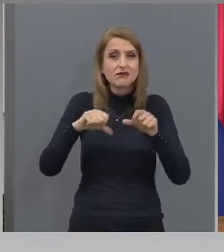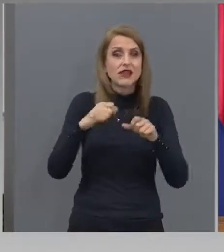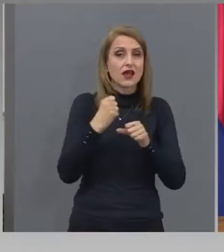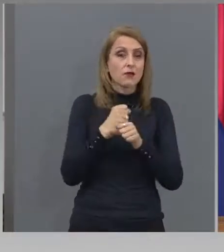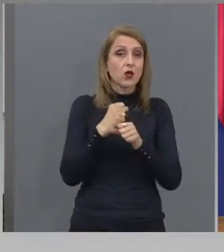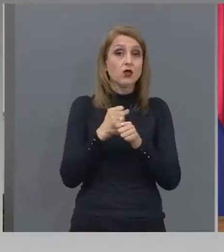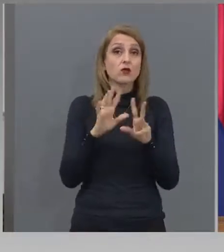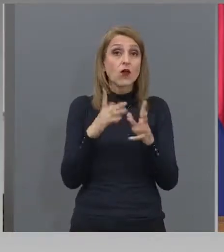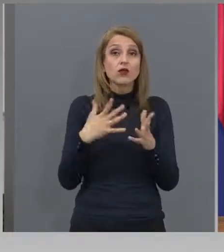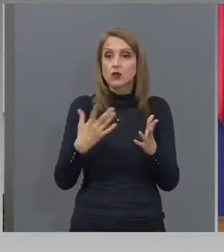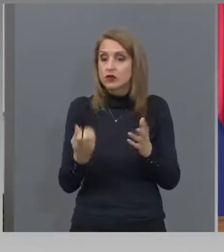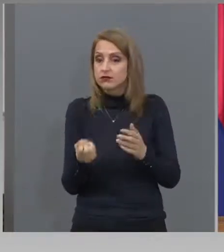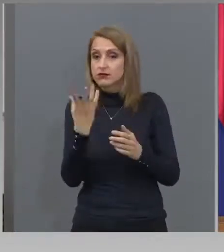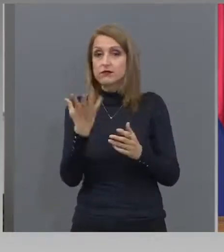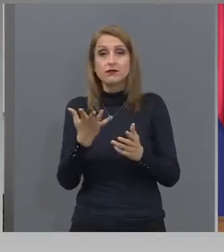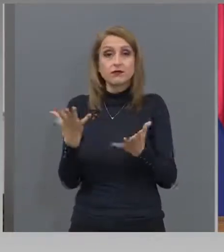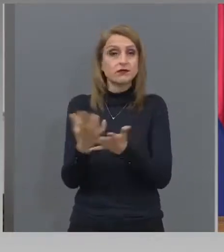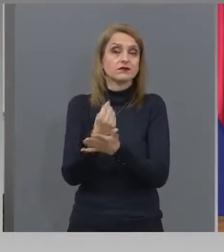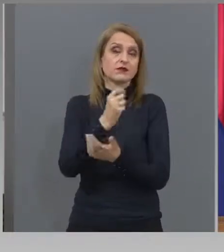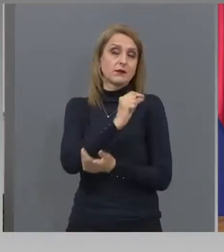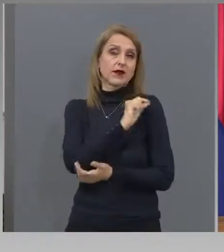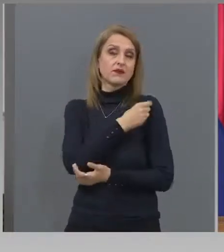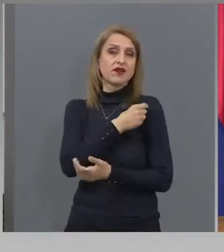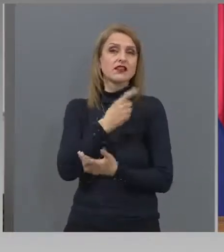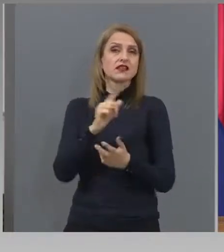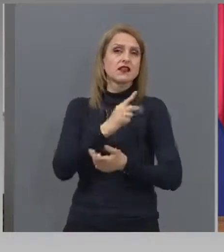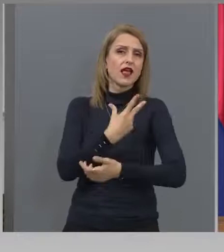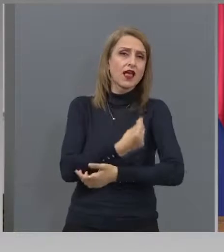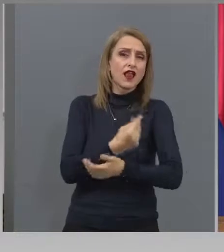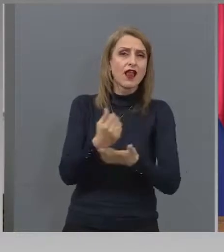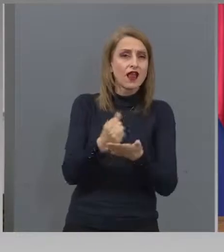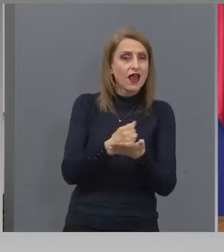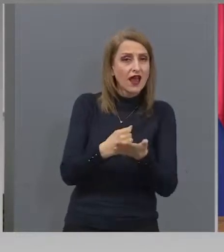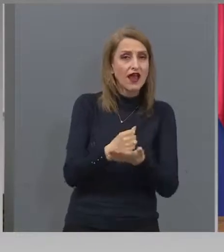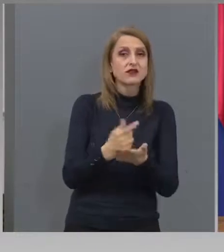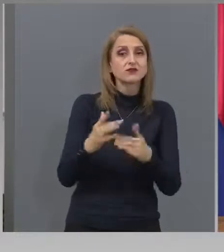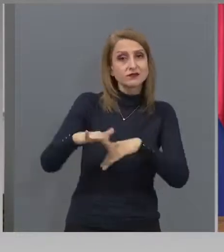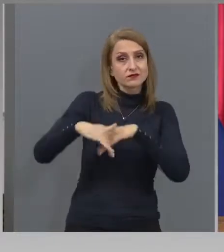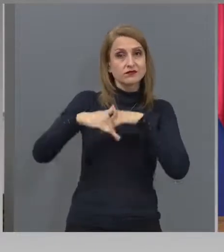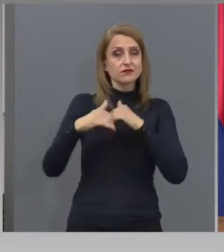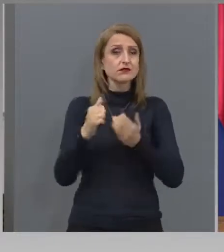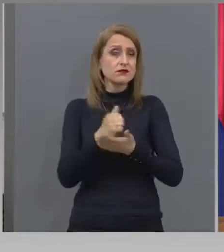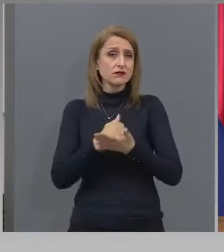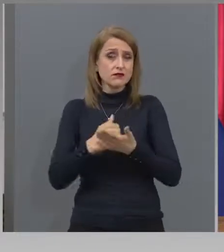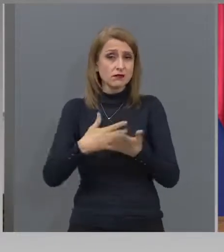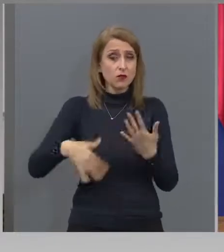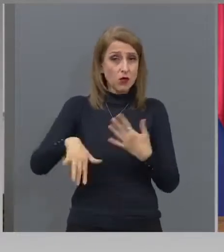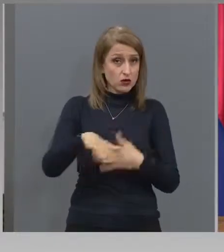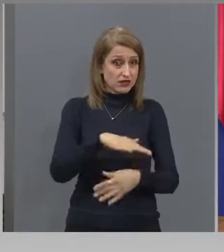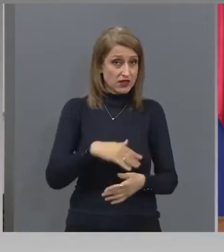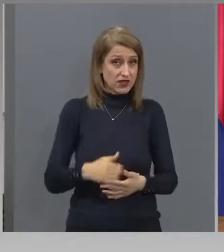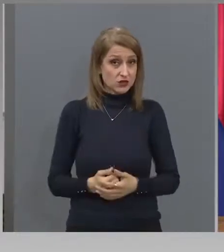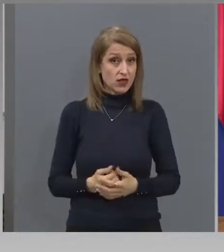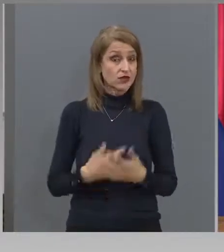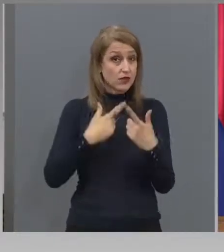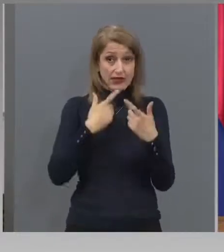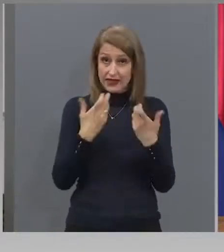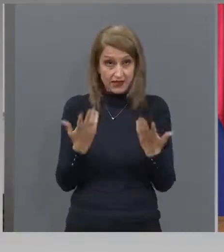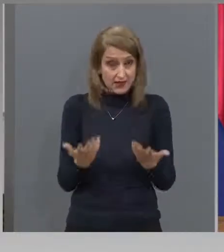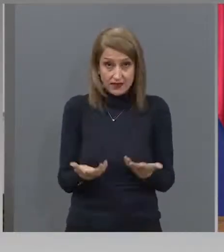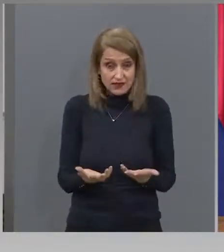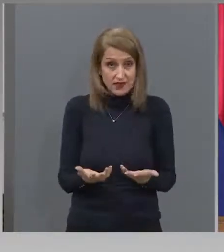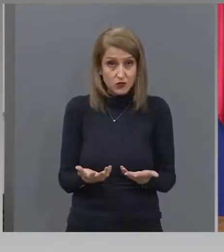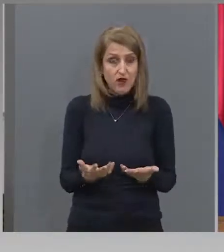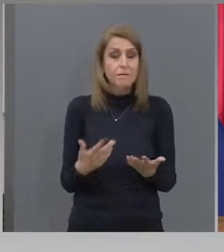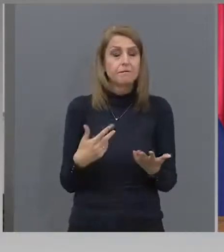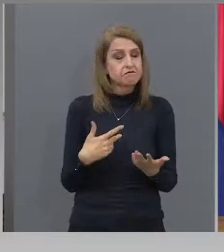който има нещо, което да е по-много, или да гарантира лечение. Така, че, вече